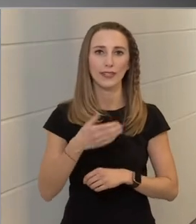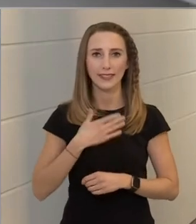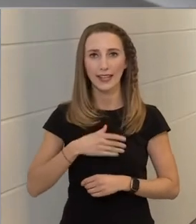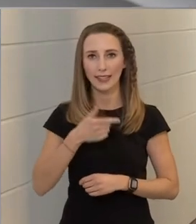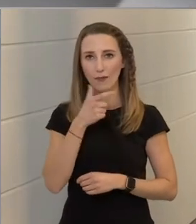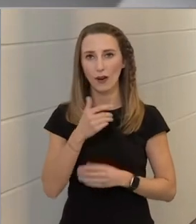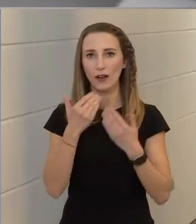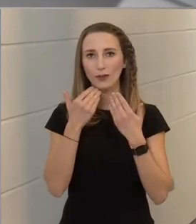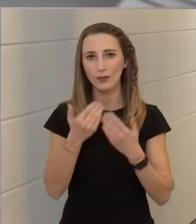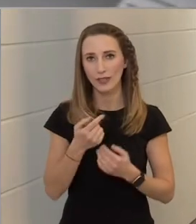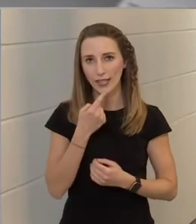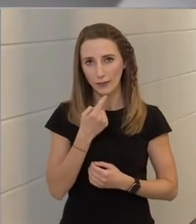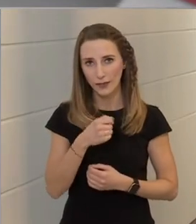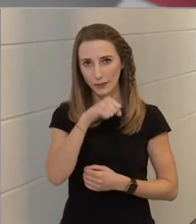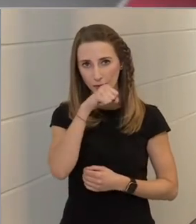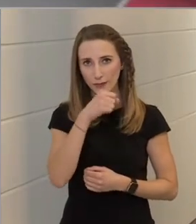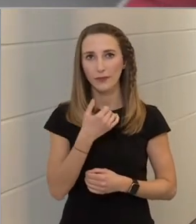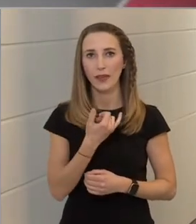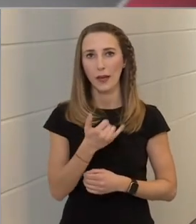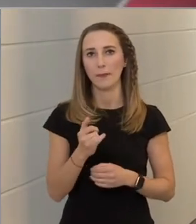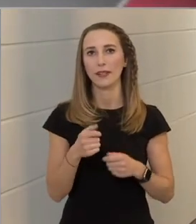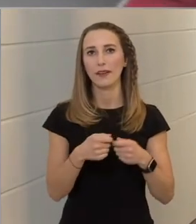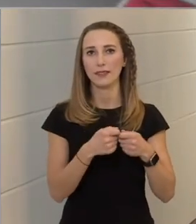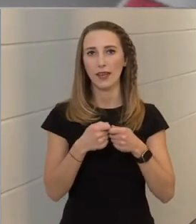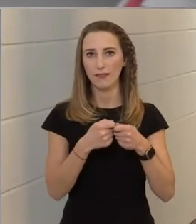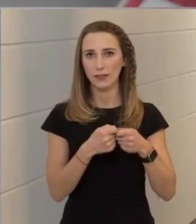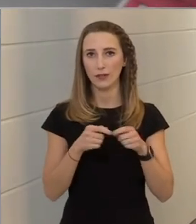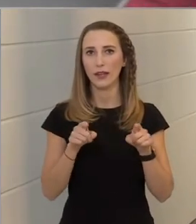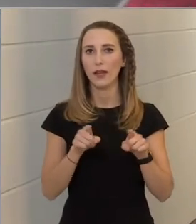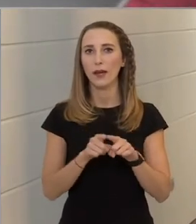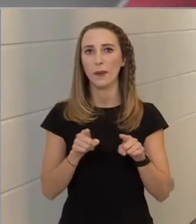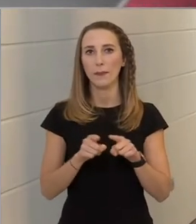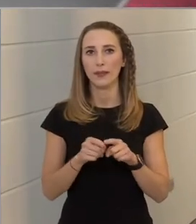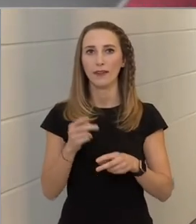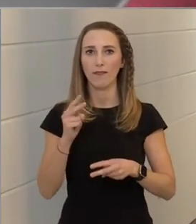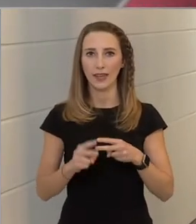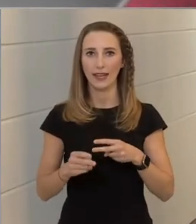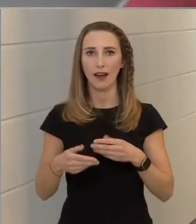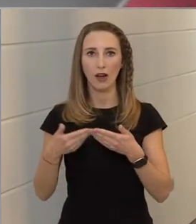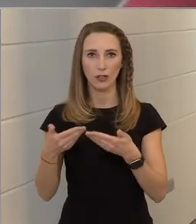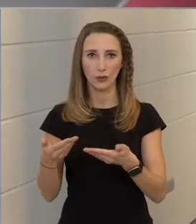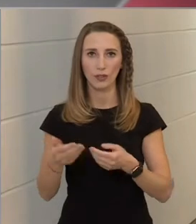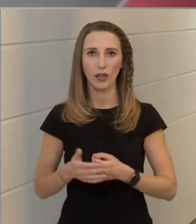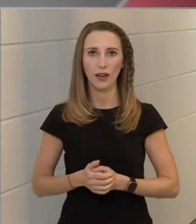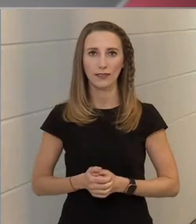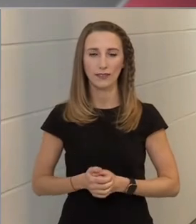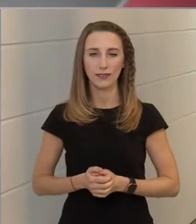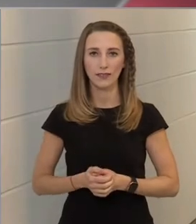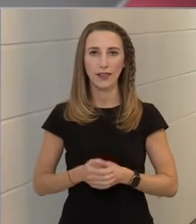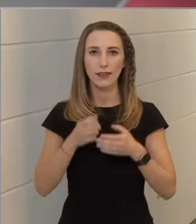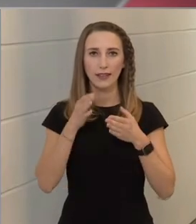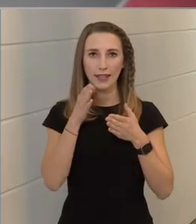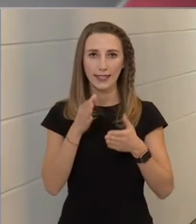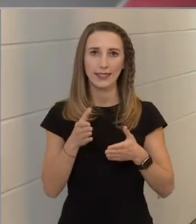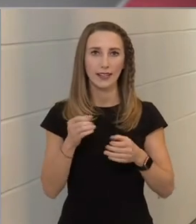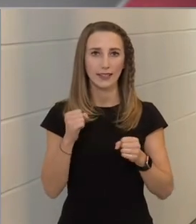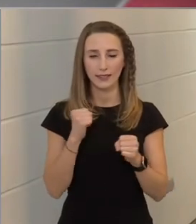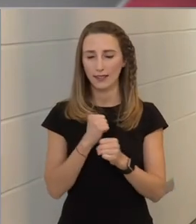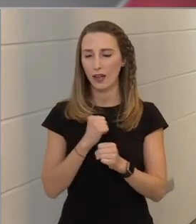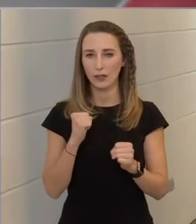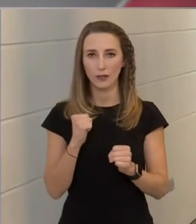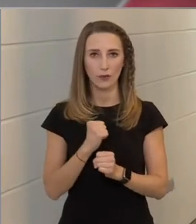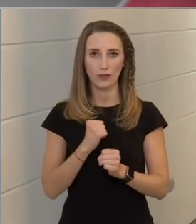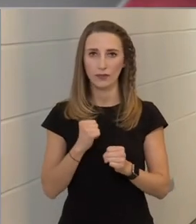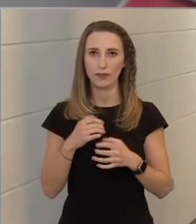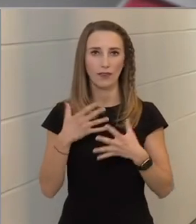köszönetet mondani mind a szervezőknek, mind pedig a végrehajtóknak, hiszen ez egy nagyon